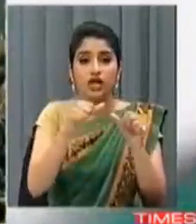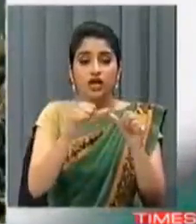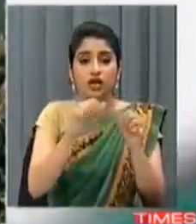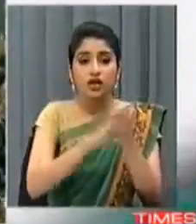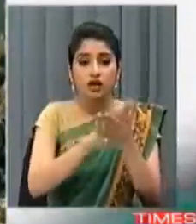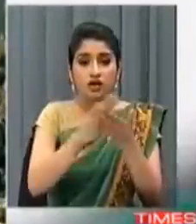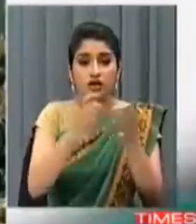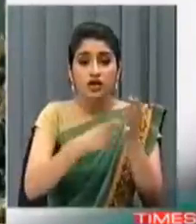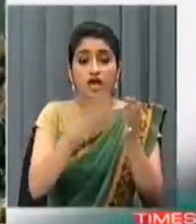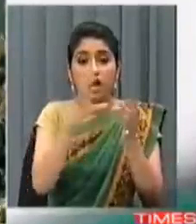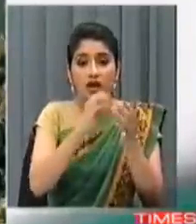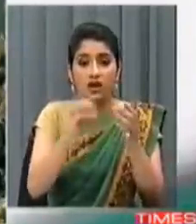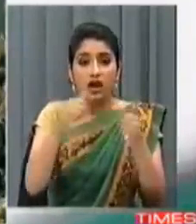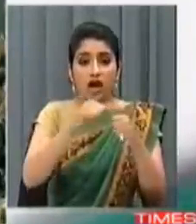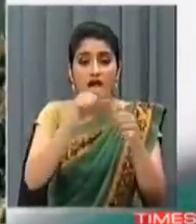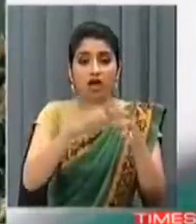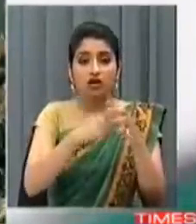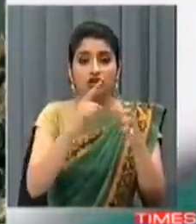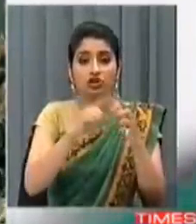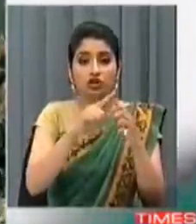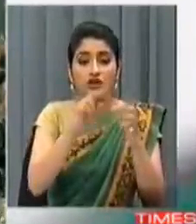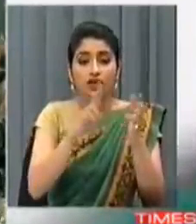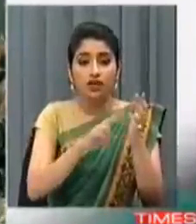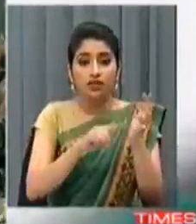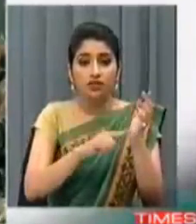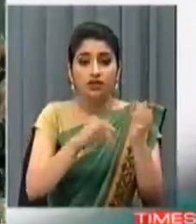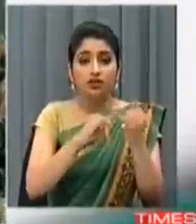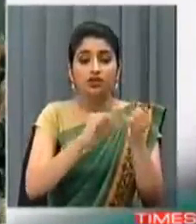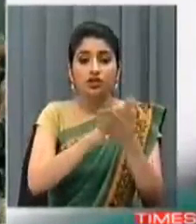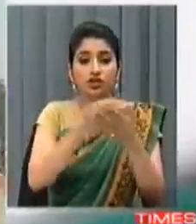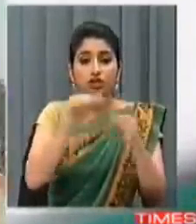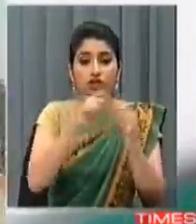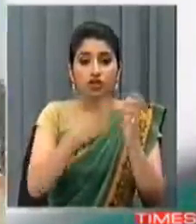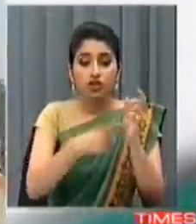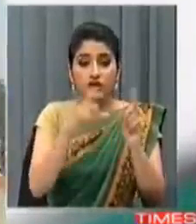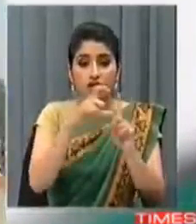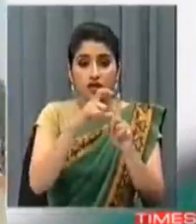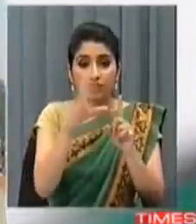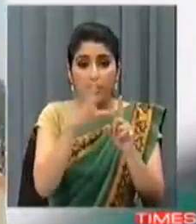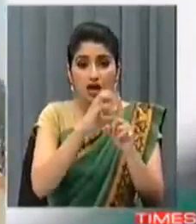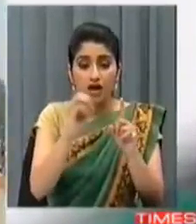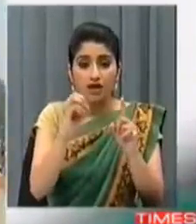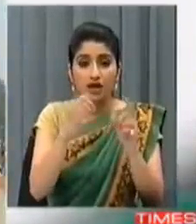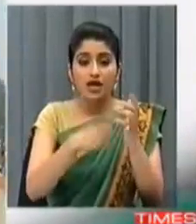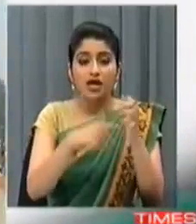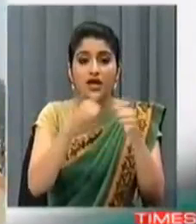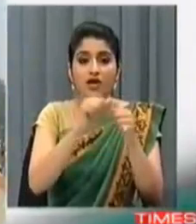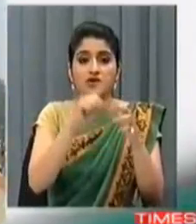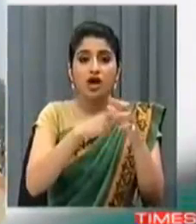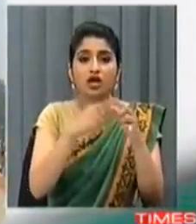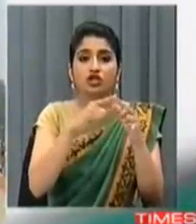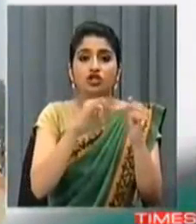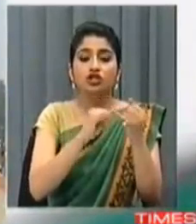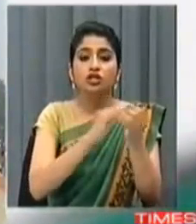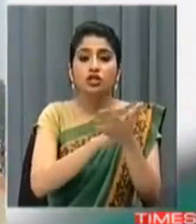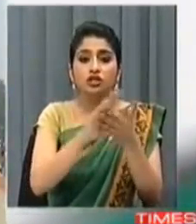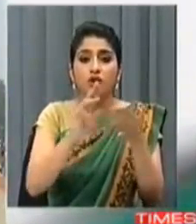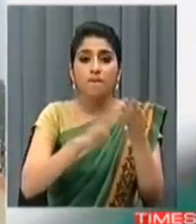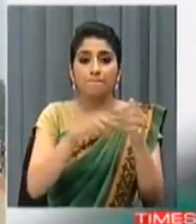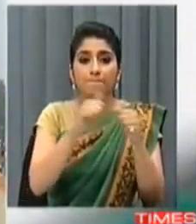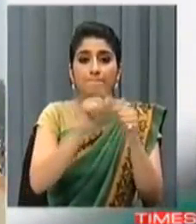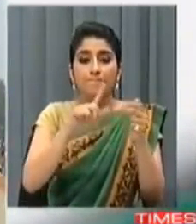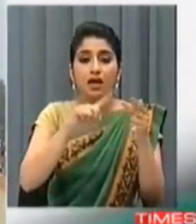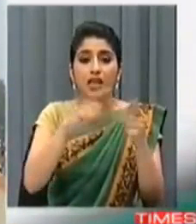कुलकर्णी, विंग कमांडर शालप शर्मा, विंग कमांडर जितिंडर दिनाकर मसरकर और विंग कमांडर राजेश मलिक अन्य विमानों में